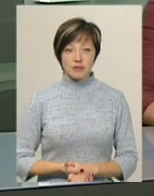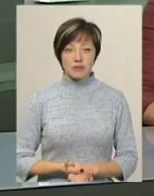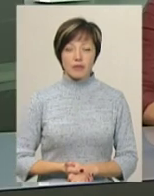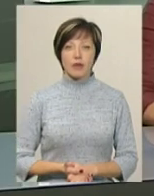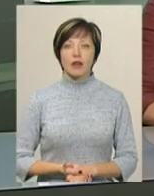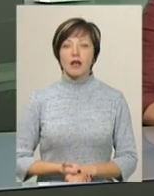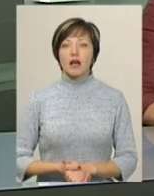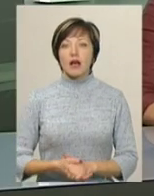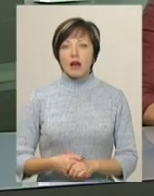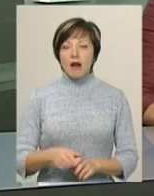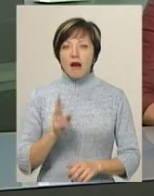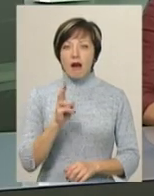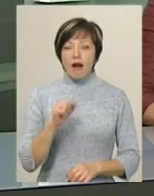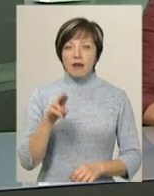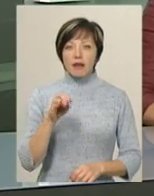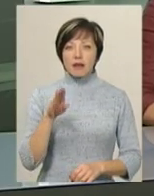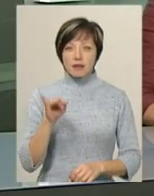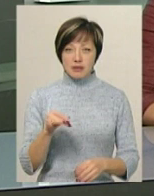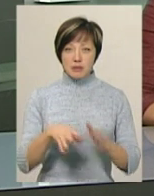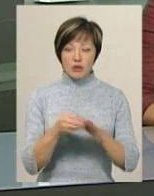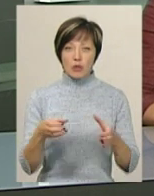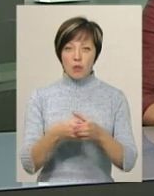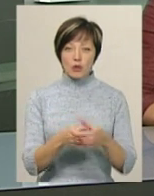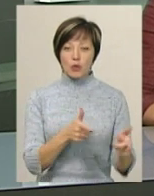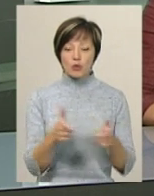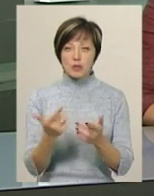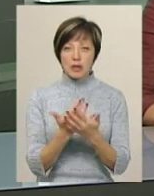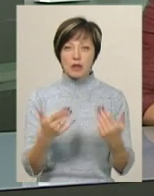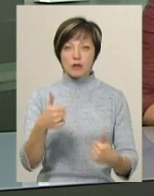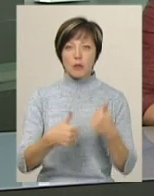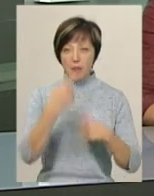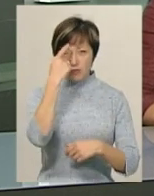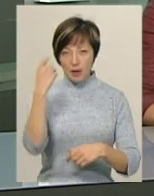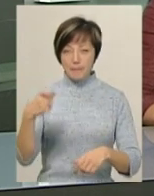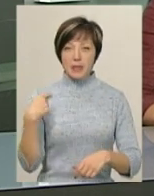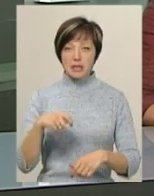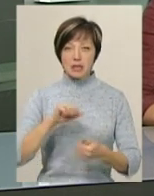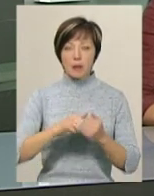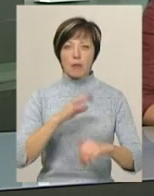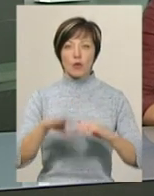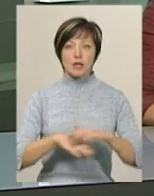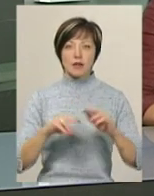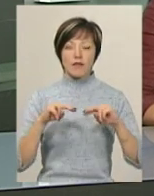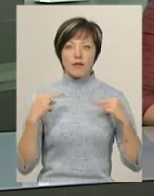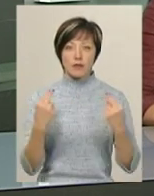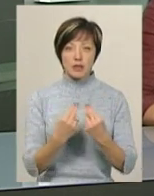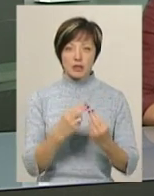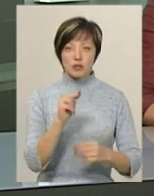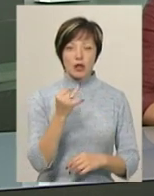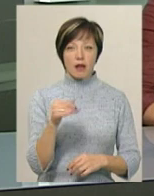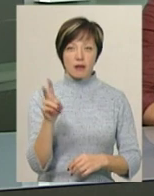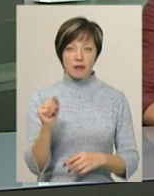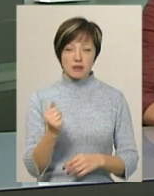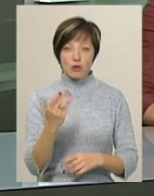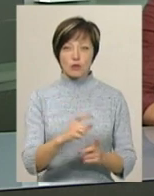Кадельська збірна області Схипондо-ВТ готується до ряду змагань, повідомляє президент Кам'янець-Подільської федерації Схипондо-ВТ Сергій Чайка.